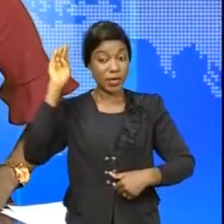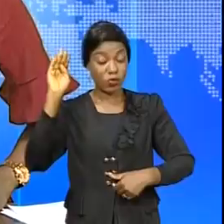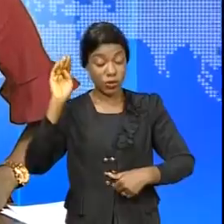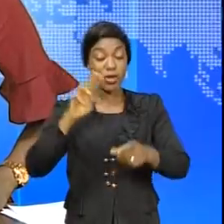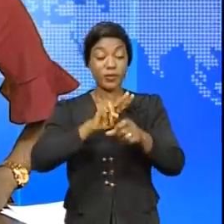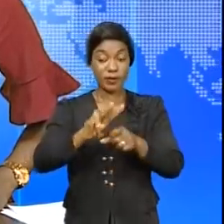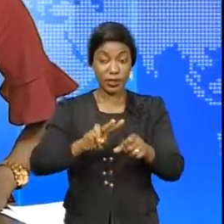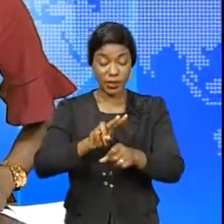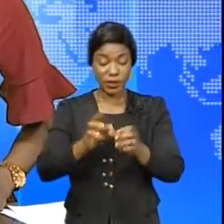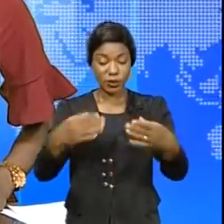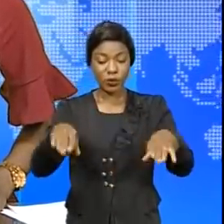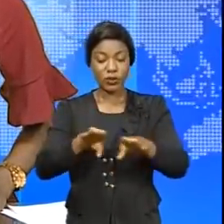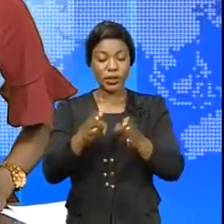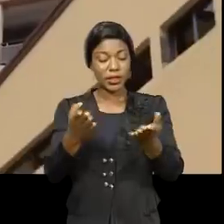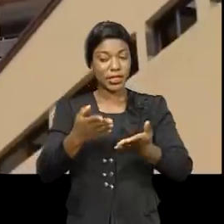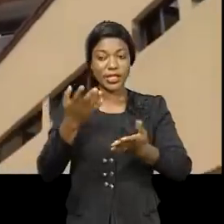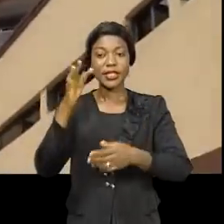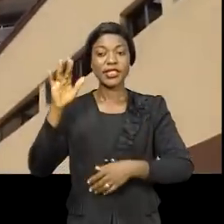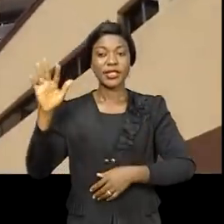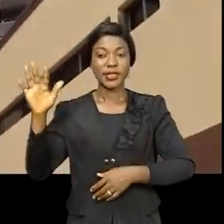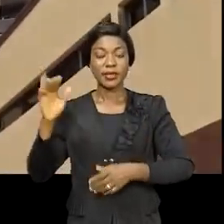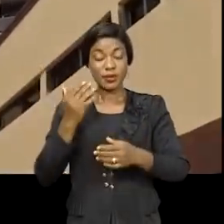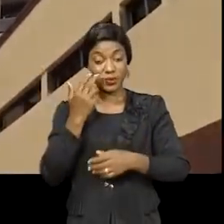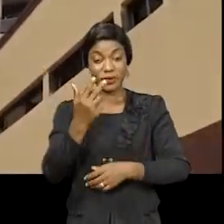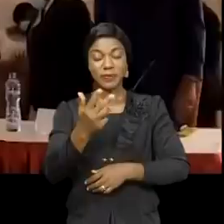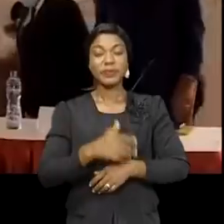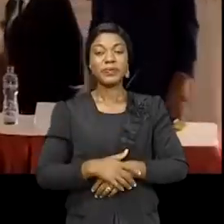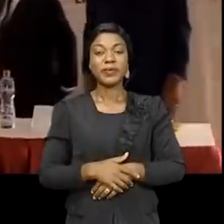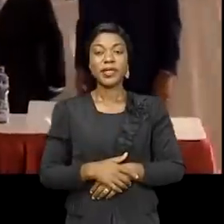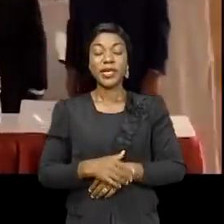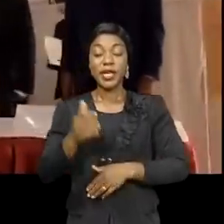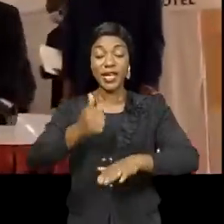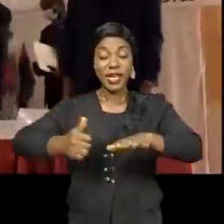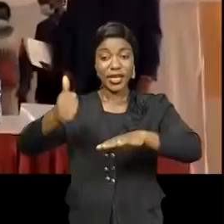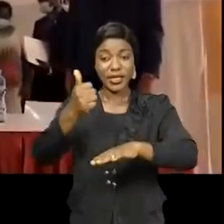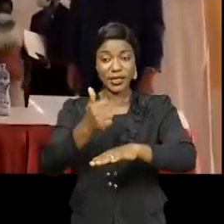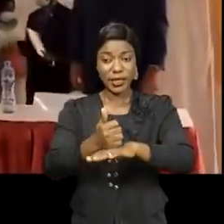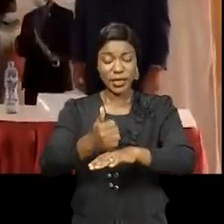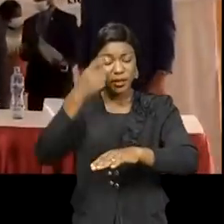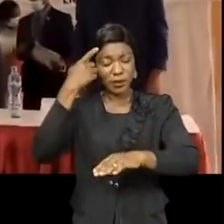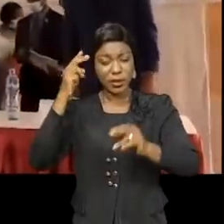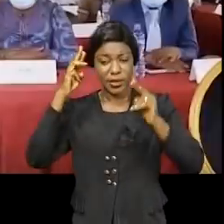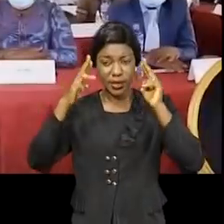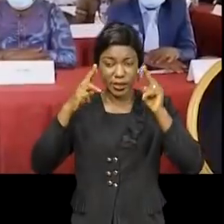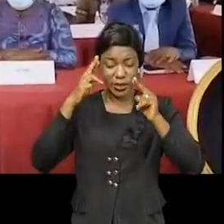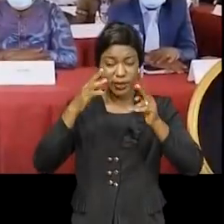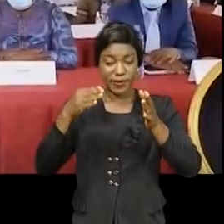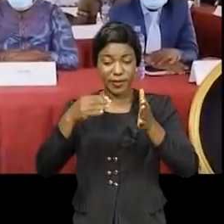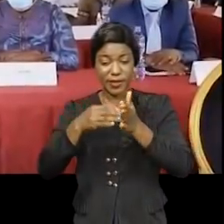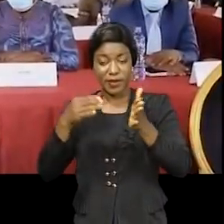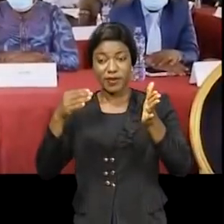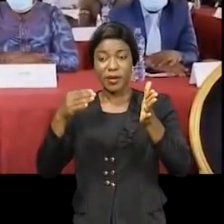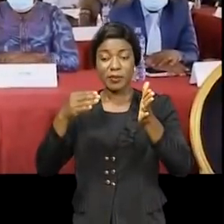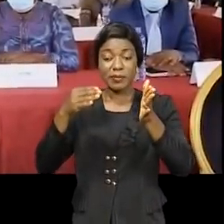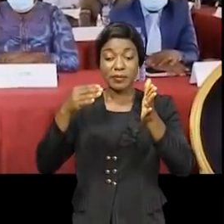par le ministre de la Santé publique. Les travaux de l'atelier de la revue à préaction de 9e, 10e,